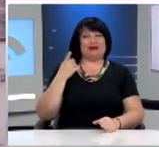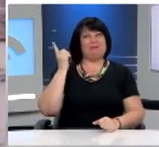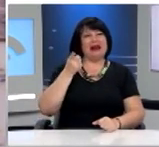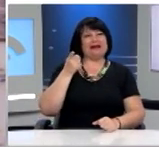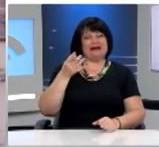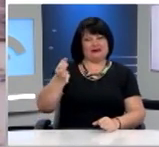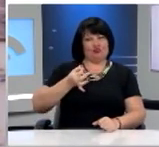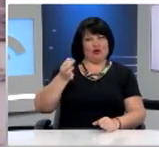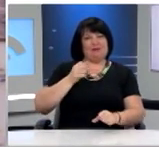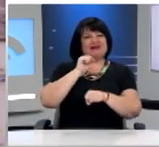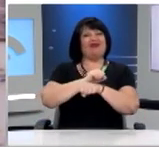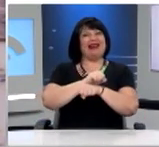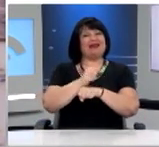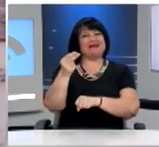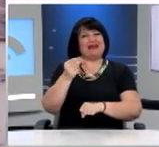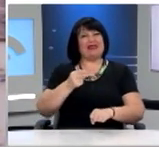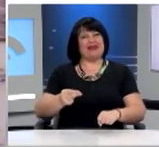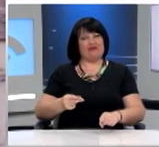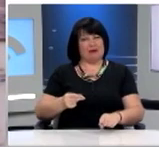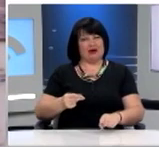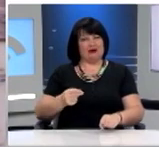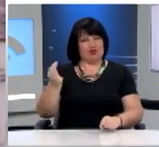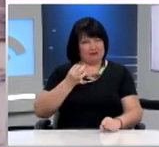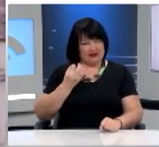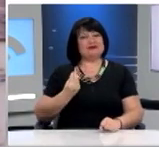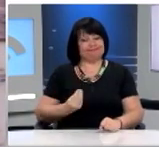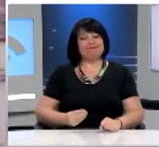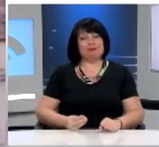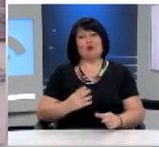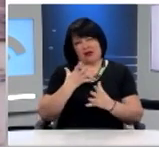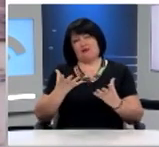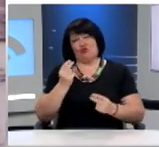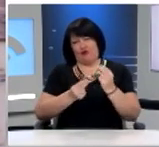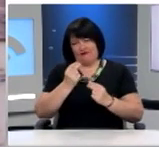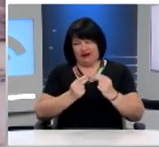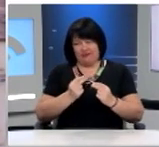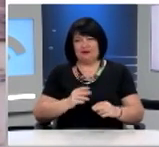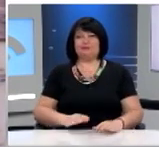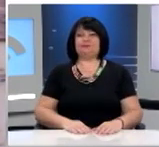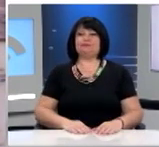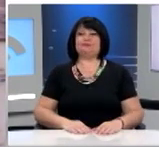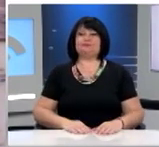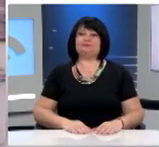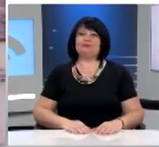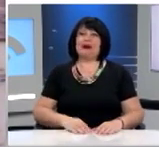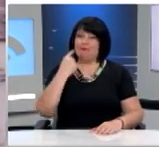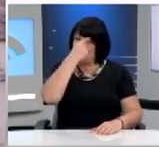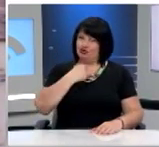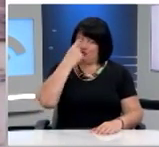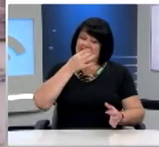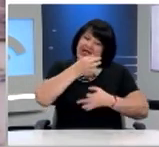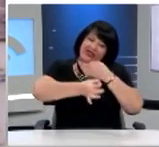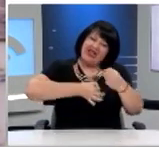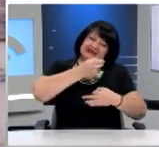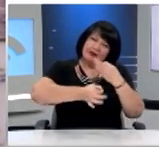που αφορούν αυτόν τον τομέα που είναι ευπαθέστατος θα μου επιτρέψετε να τις διαβιβάσω και προσωπικά